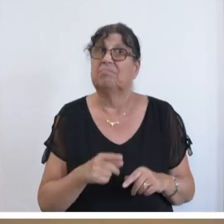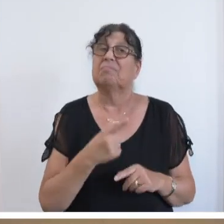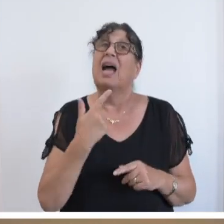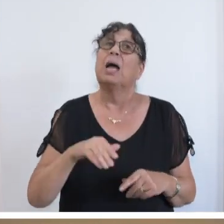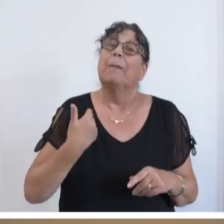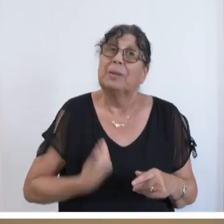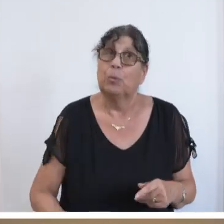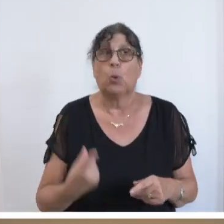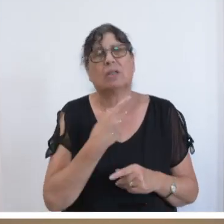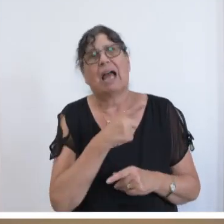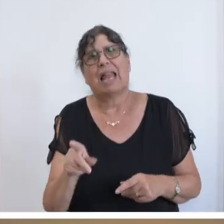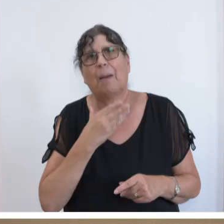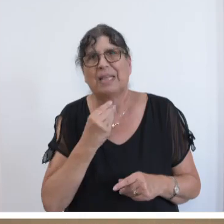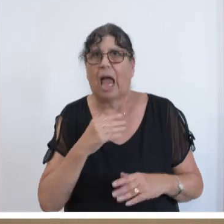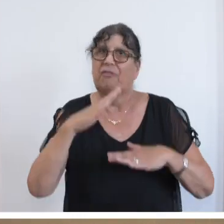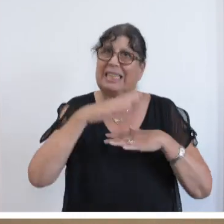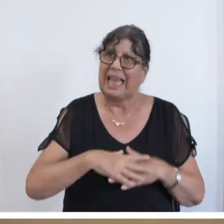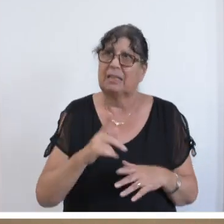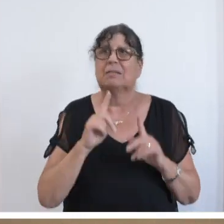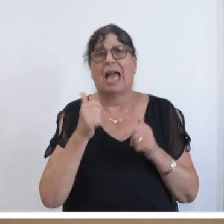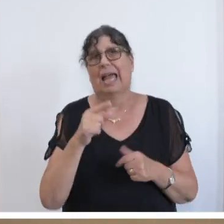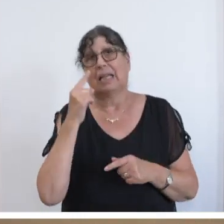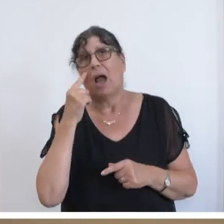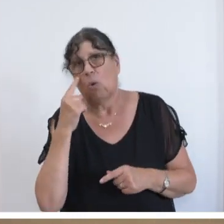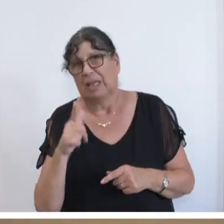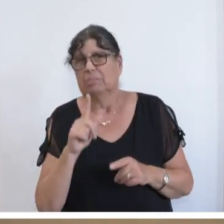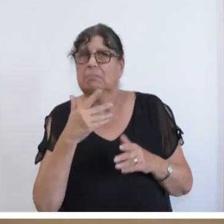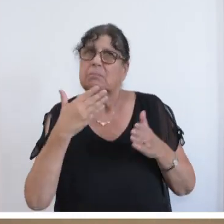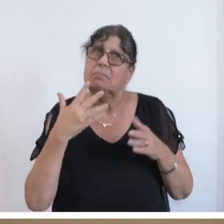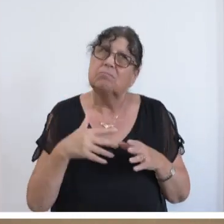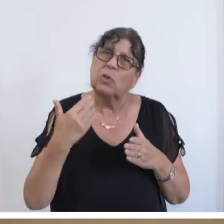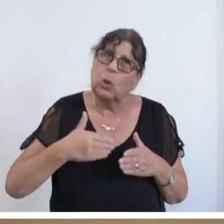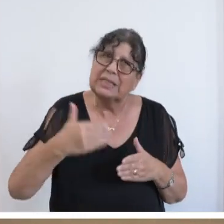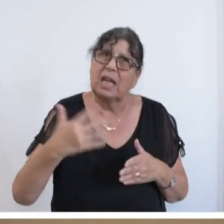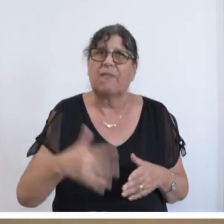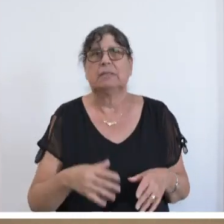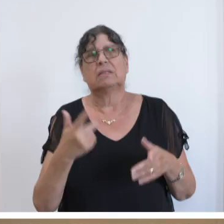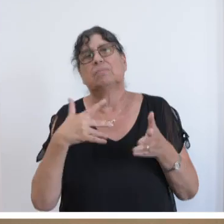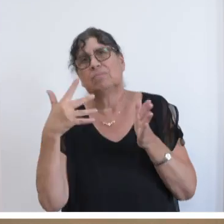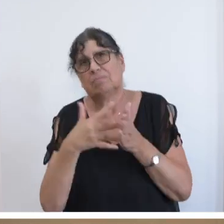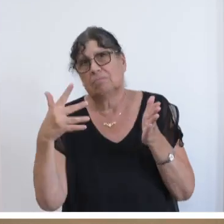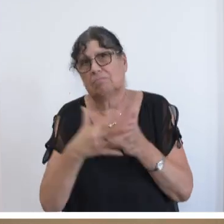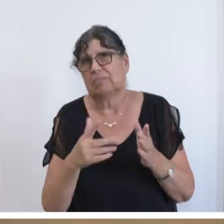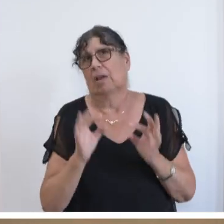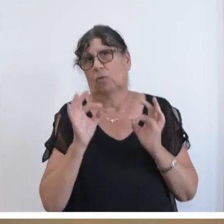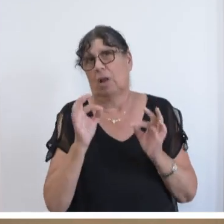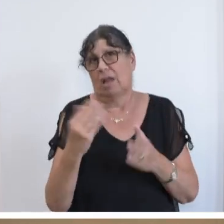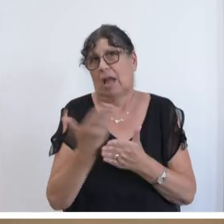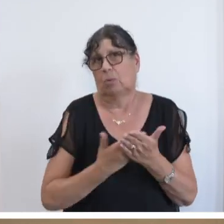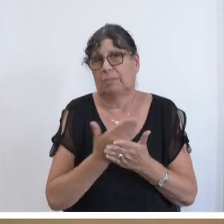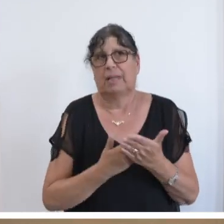braucht es stets ein Auge, das konsequent wachsam auf die Qualität und den Erhalt einer hohen Professionalisierung in der Lehrerausbildung hält.